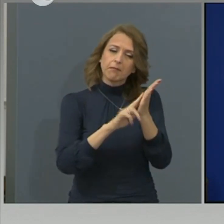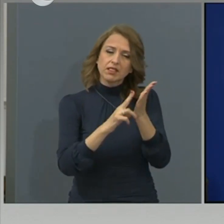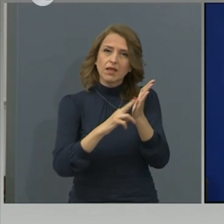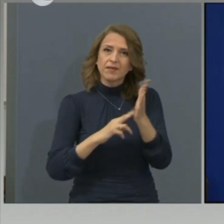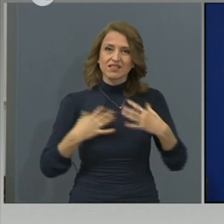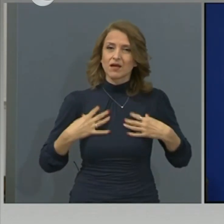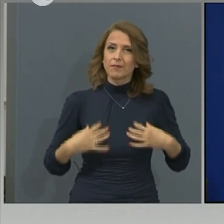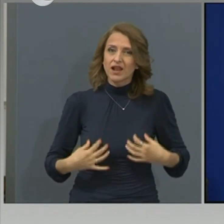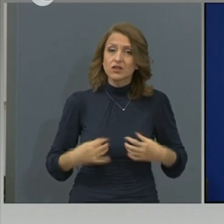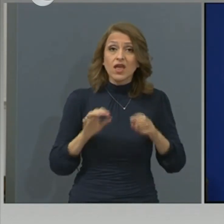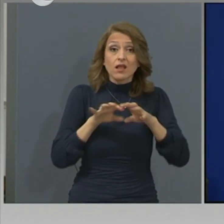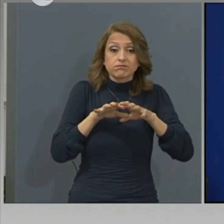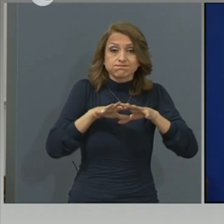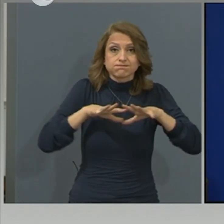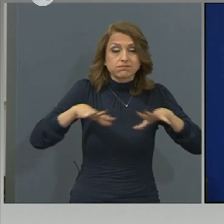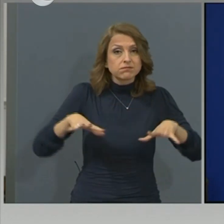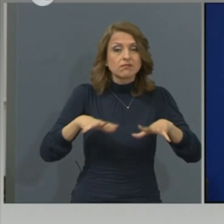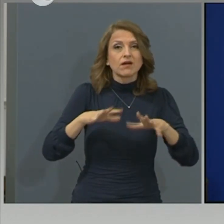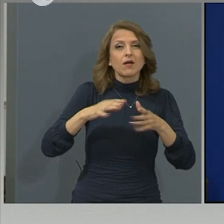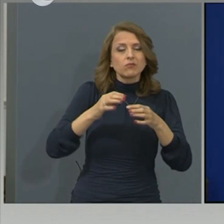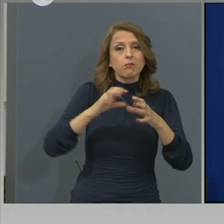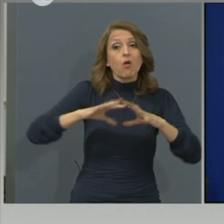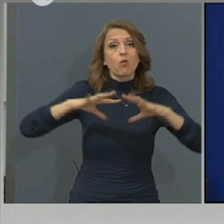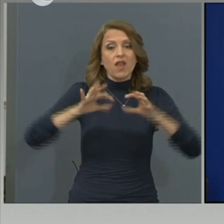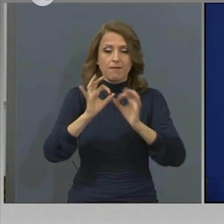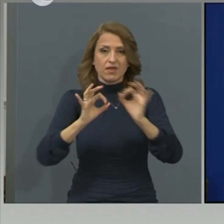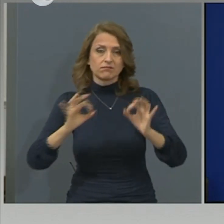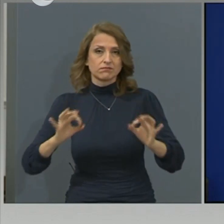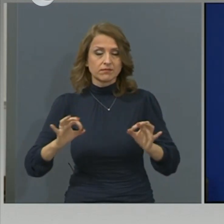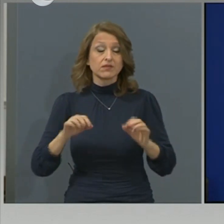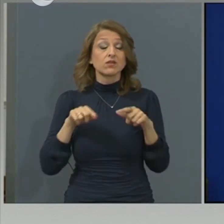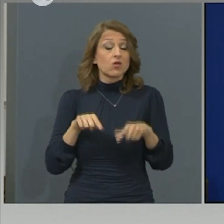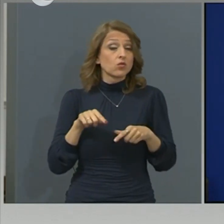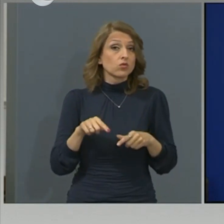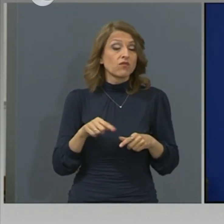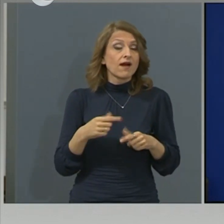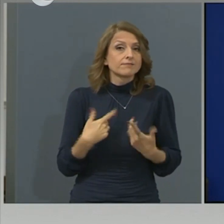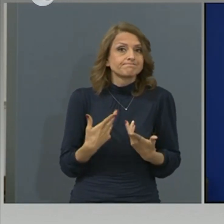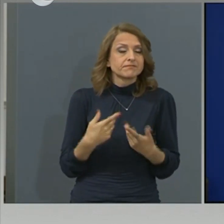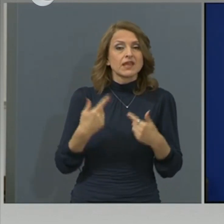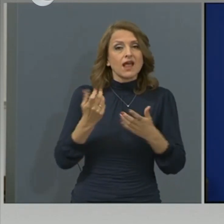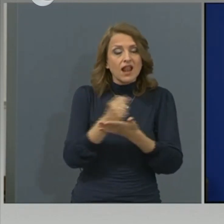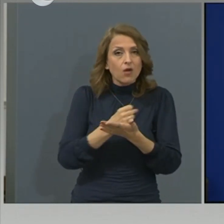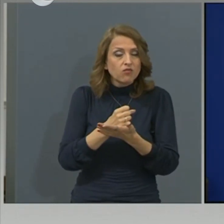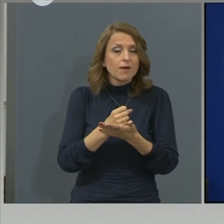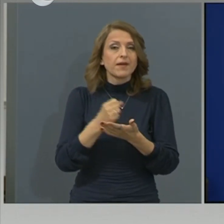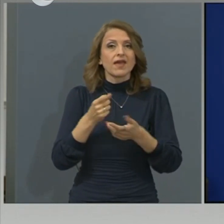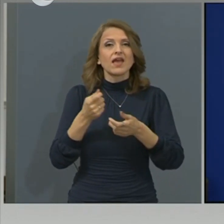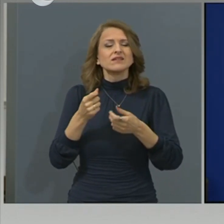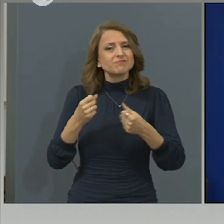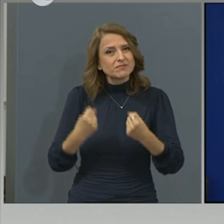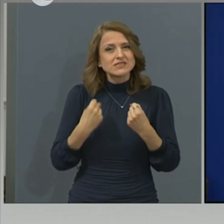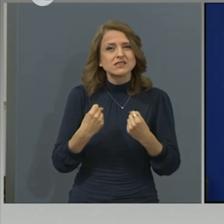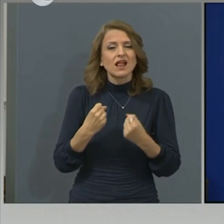масивни пневмонични инфилтрати. Това ни кара болните да ги лекуваме с масивна